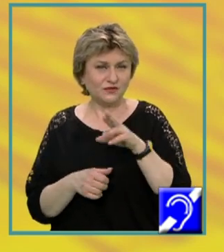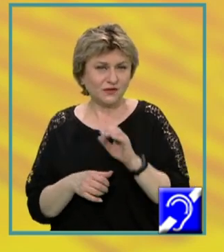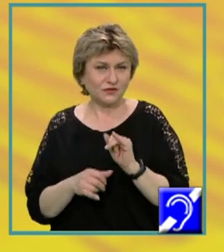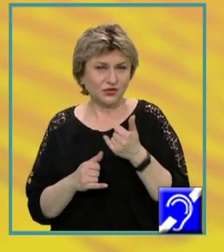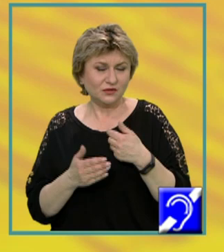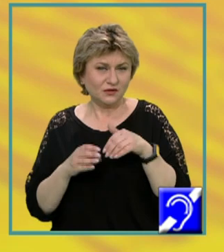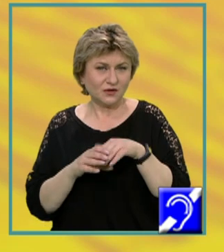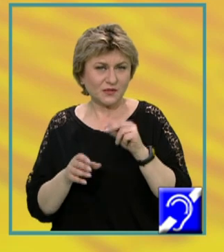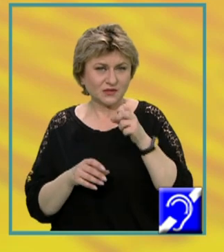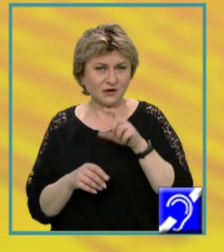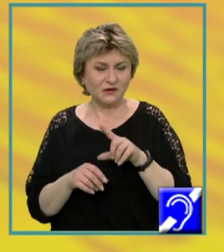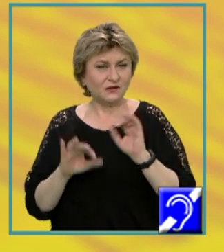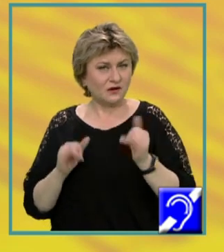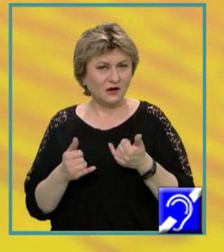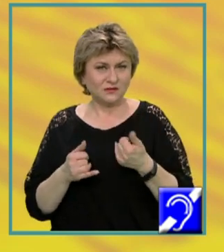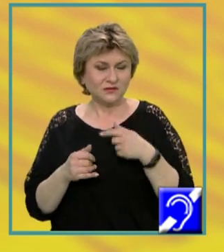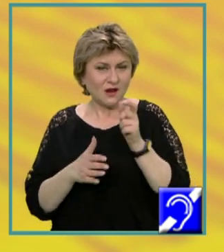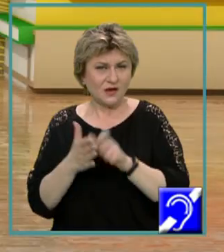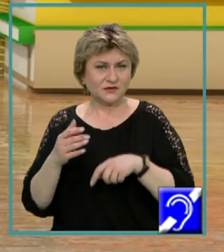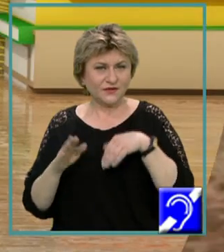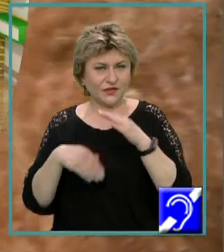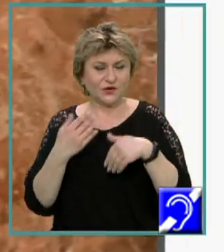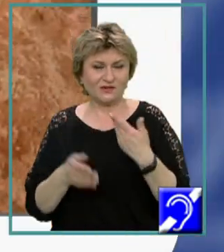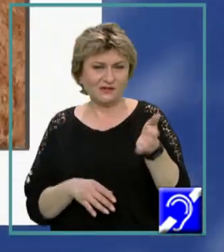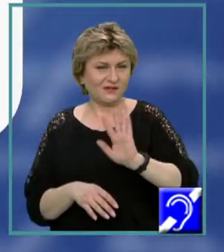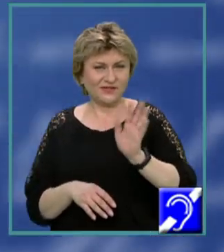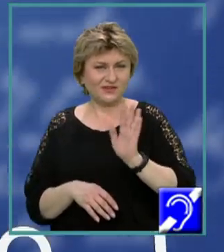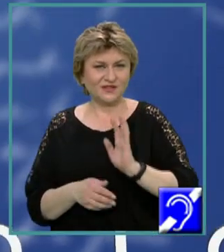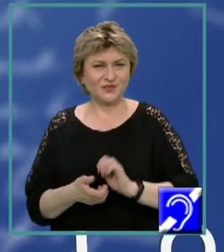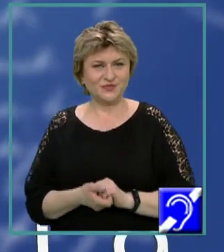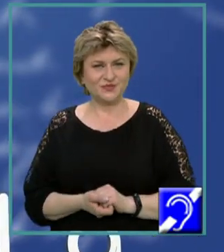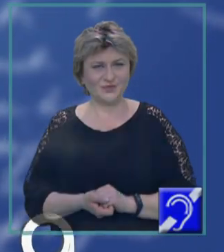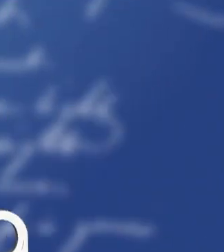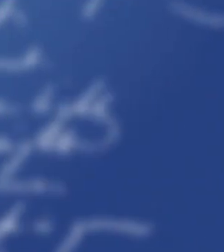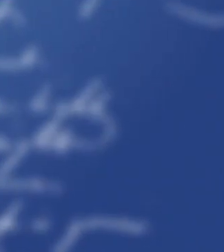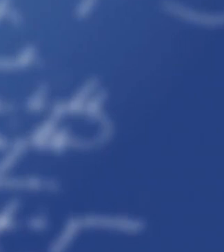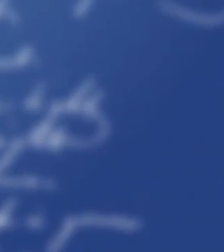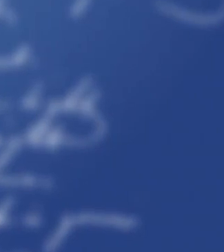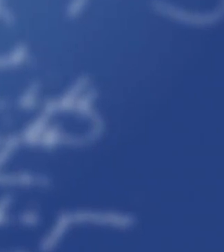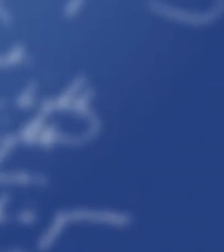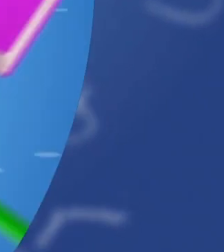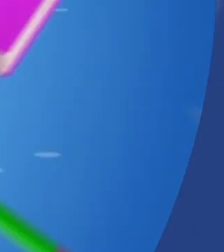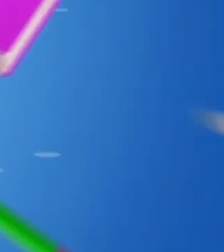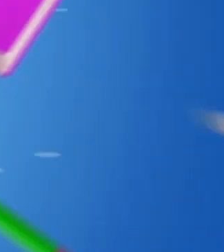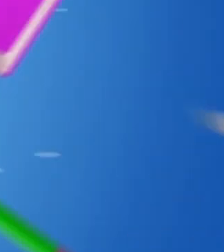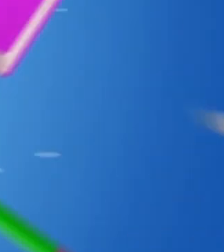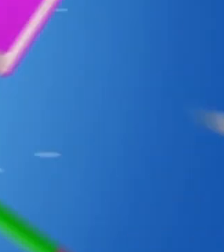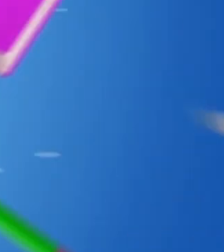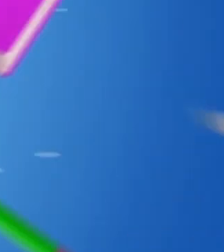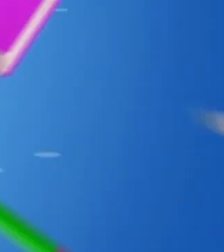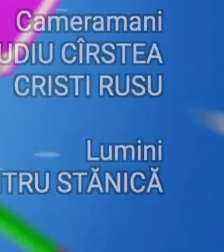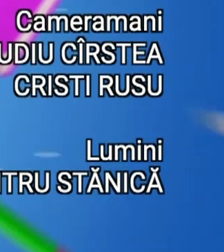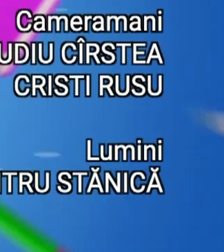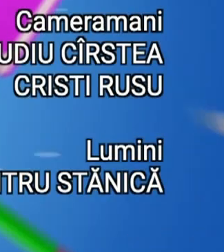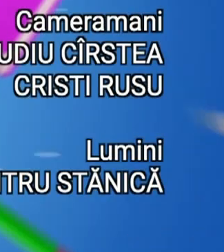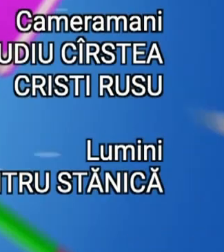cât și în Pascal, în cadrul lecției viitoare. La revedere! MULȚUMIT VIZIONARE! MULȚUMIT